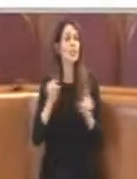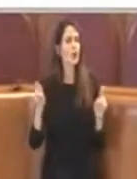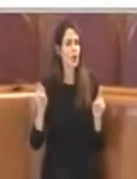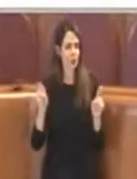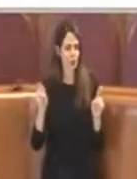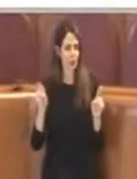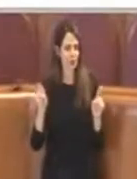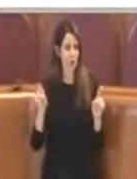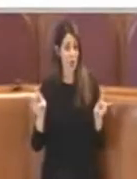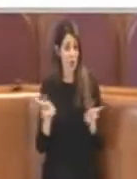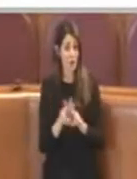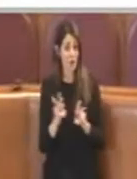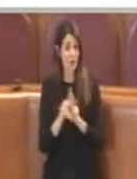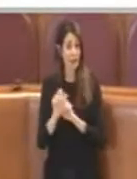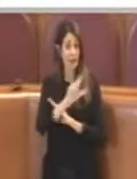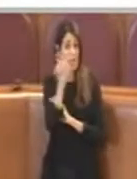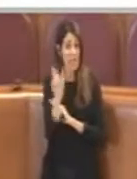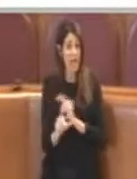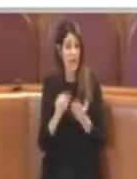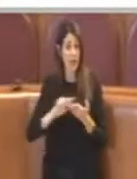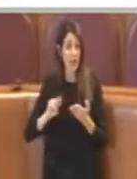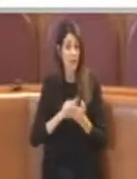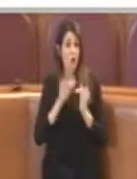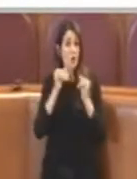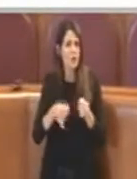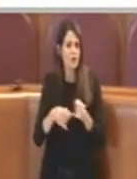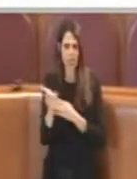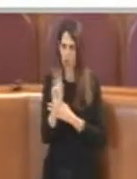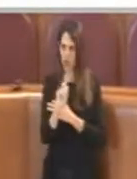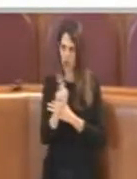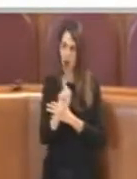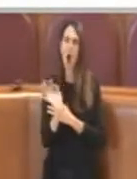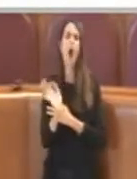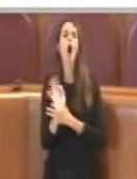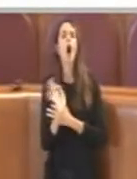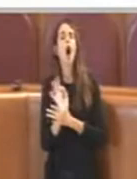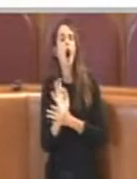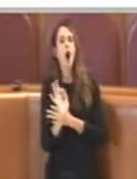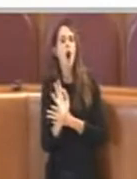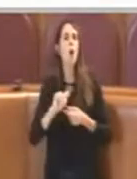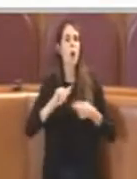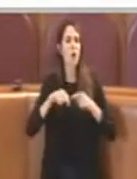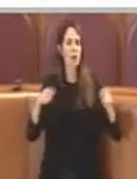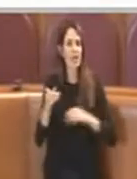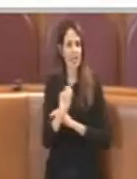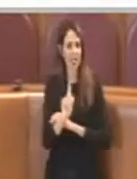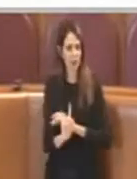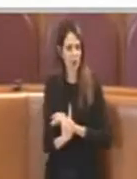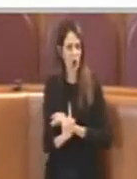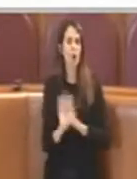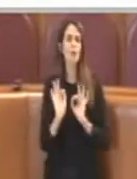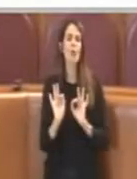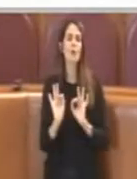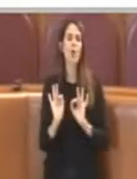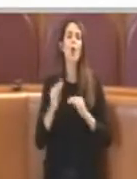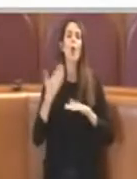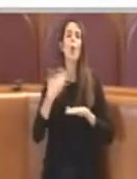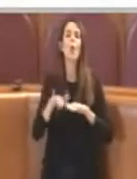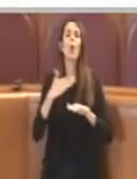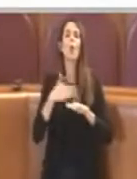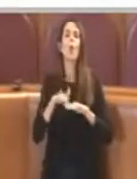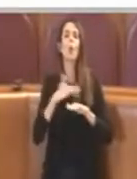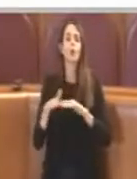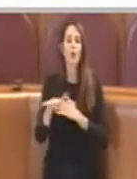di Fratelli d'Italia, Lega e a sorpresa anche della consigliera Celli, per l'utilizzo delle aree all'aperto, questo è quello che le